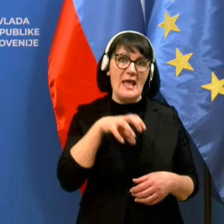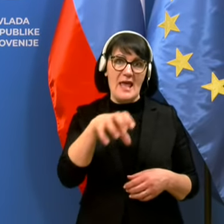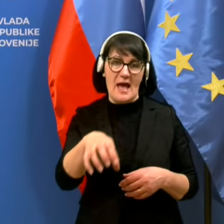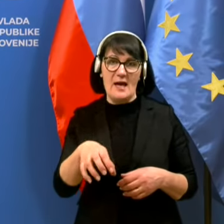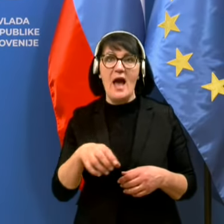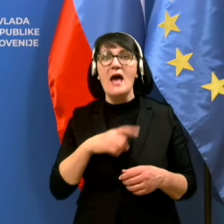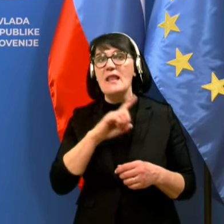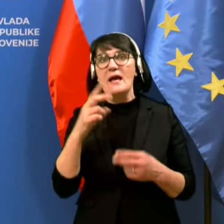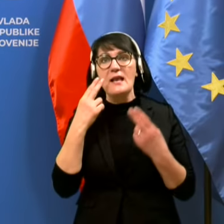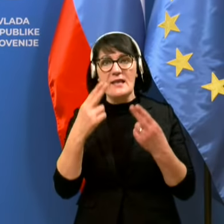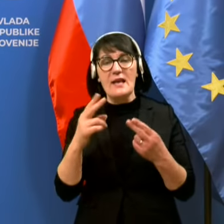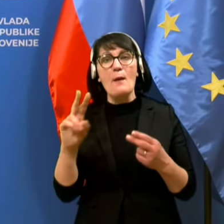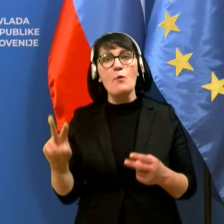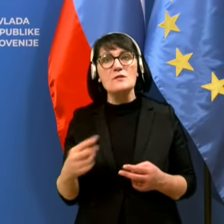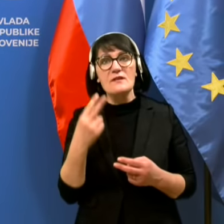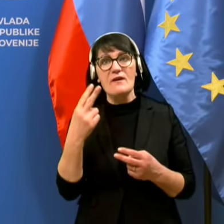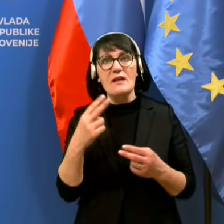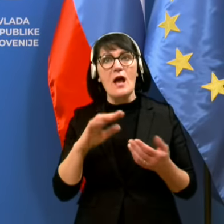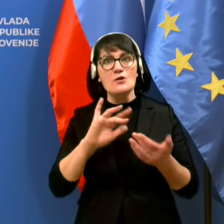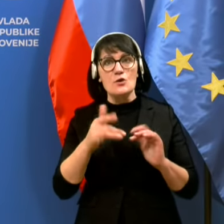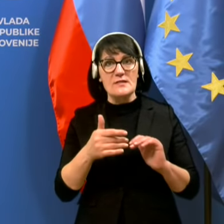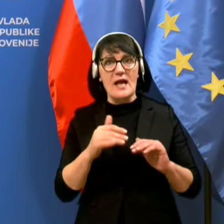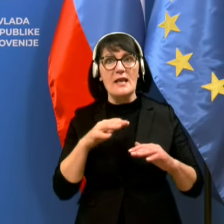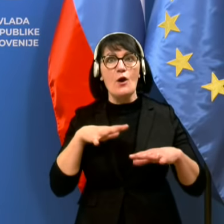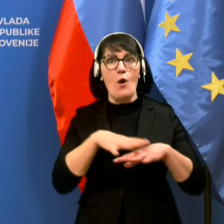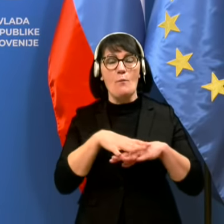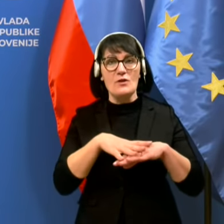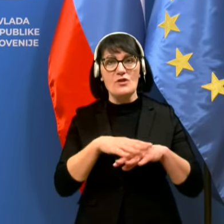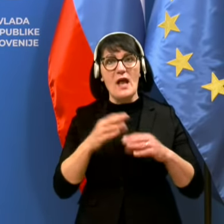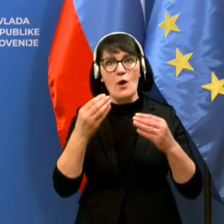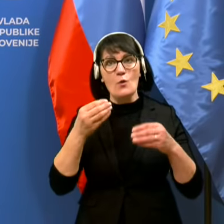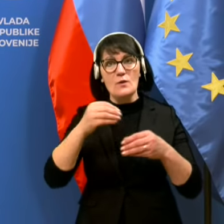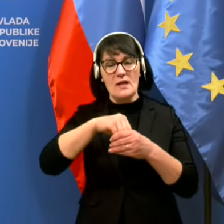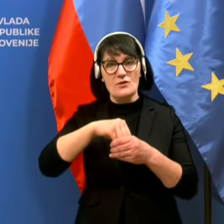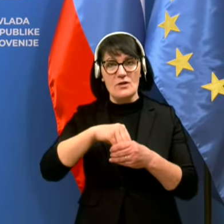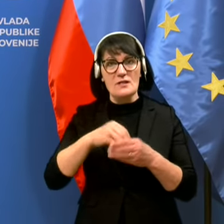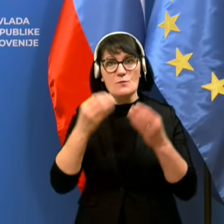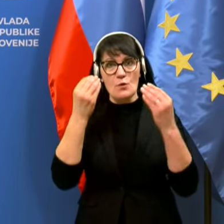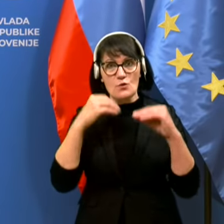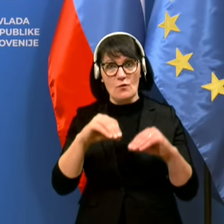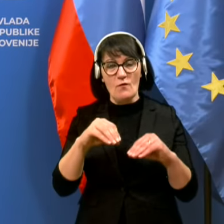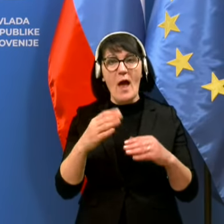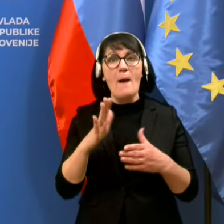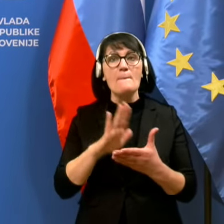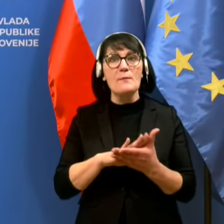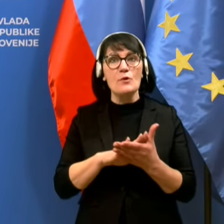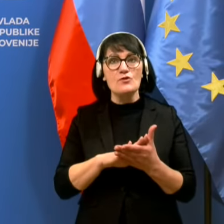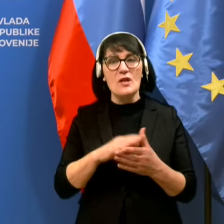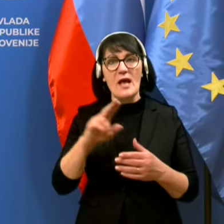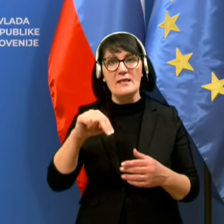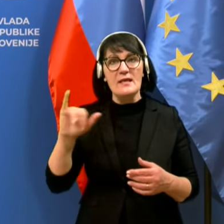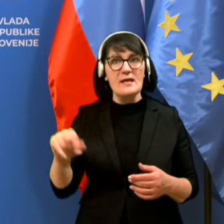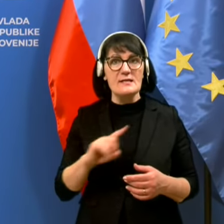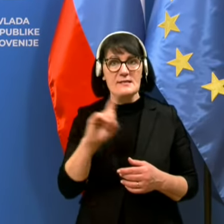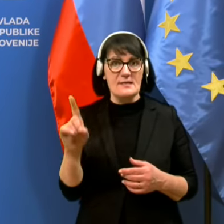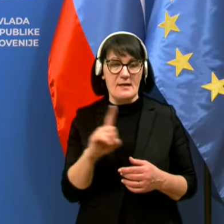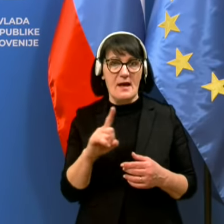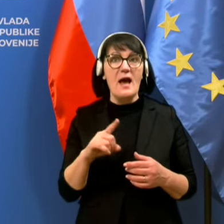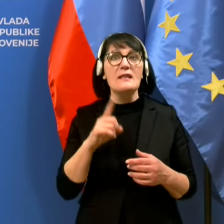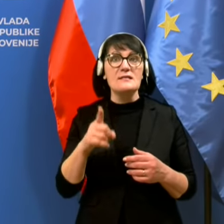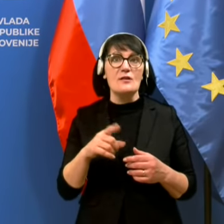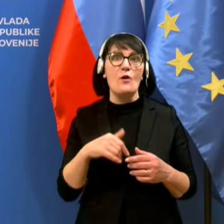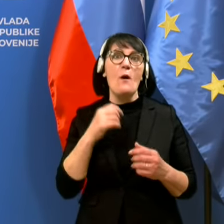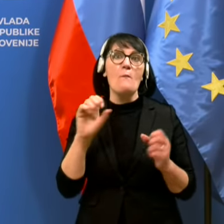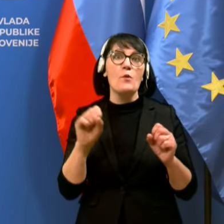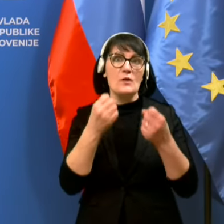Neglede na pozive na socialnih omrežjih, najudeleženci spoštujejo priporočila Nacionalnega inštituta za javno zdravje, da se